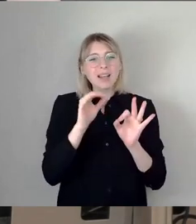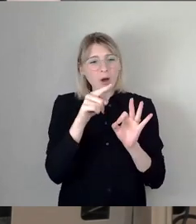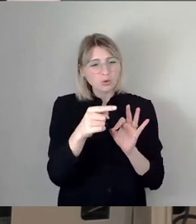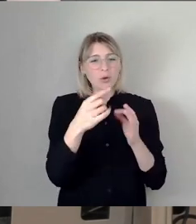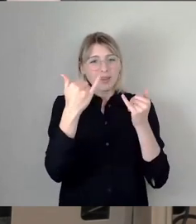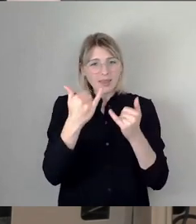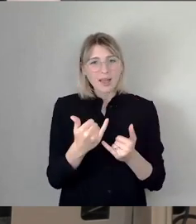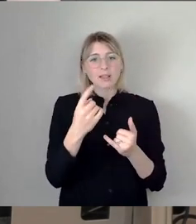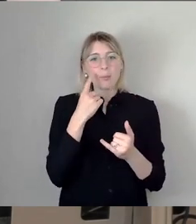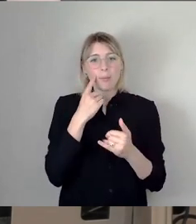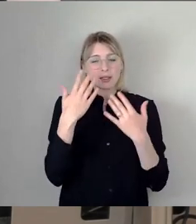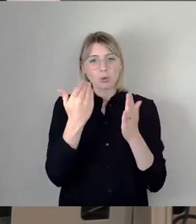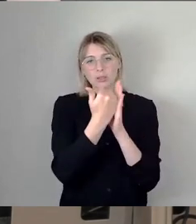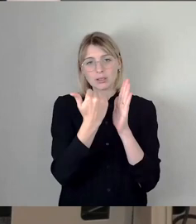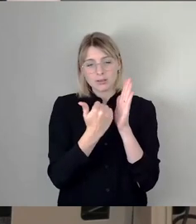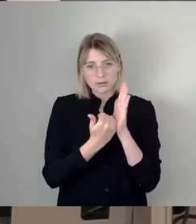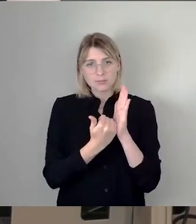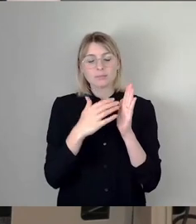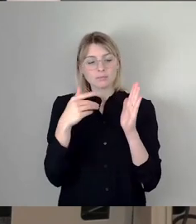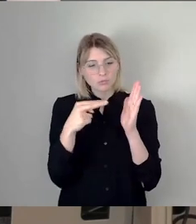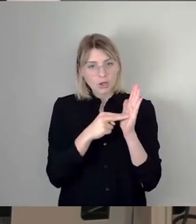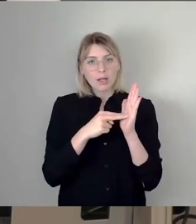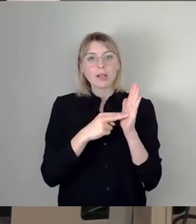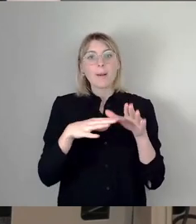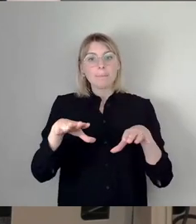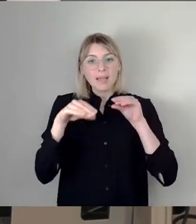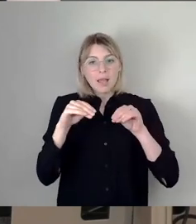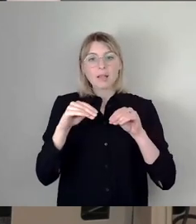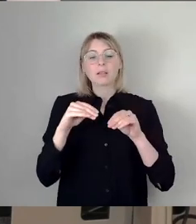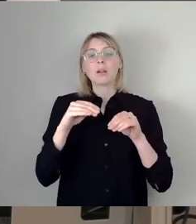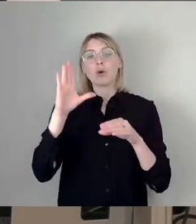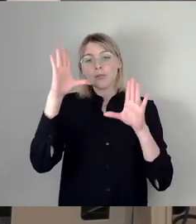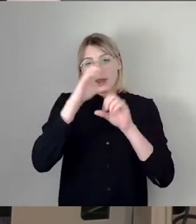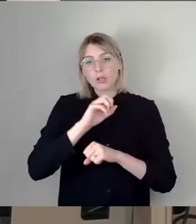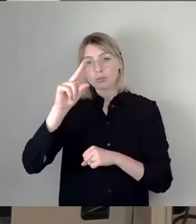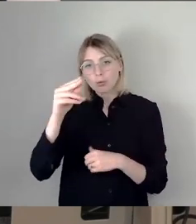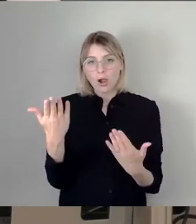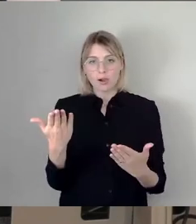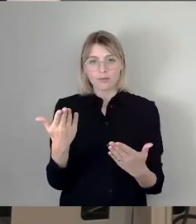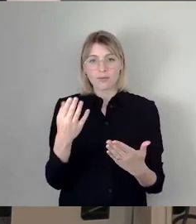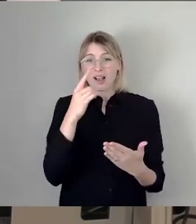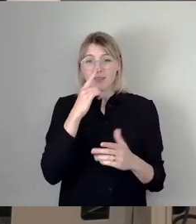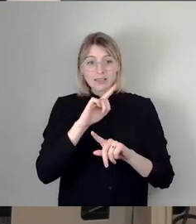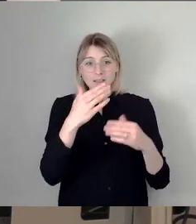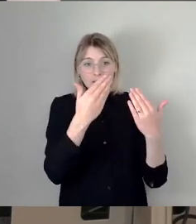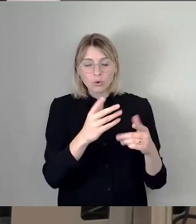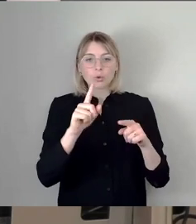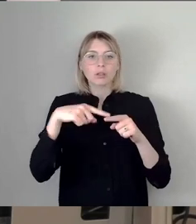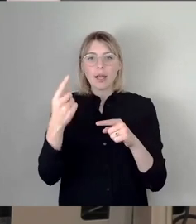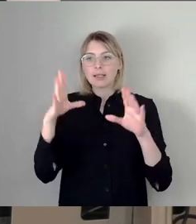Wahlwerbesatzung, dass der Beginn 0 Uhr ist. Wäre das nicht so, würden die Leute nicht schon im Dunkeln losgehen.